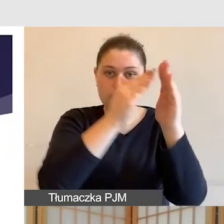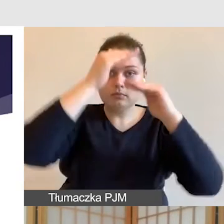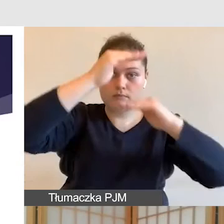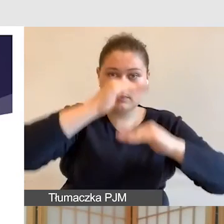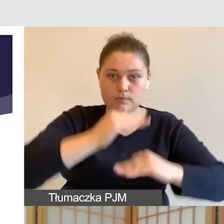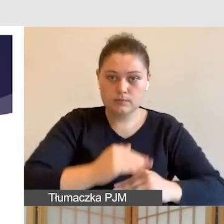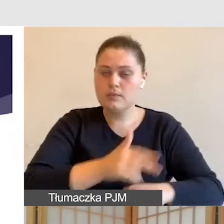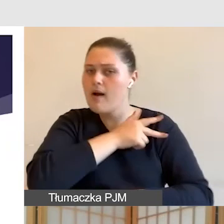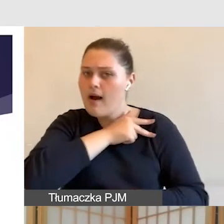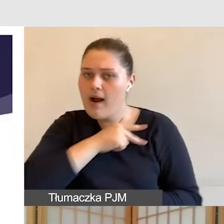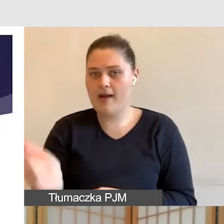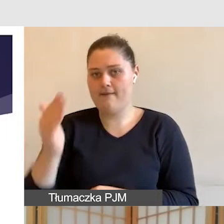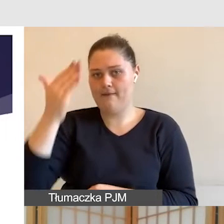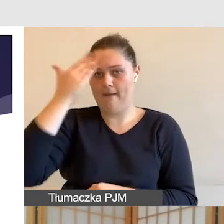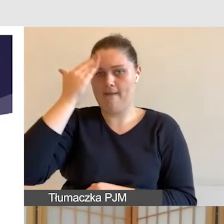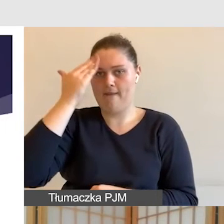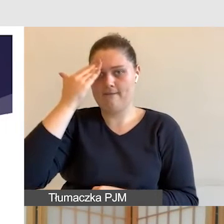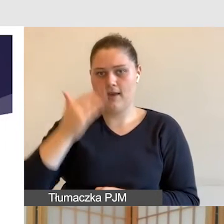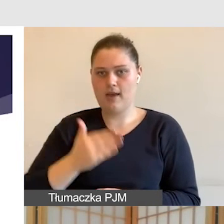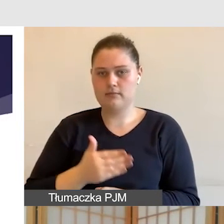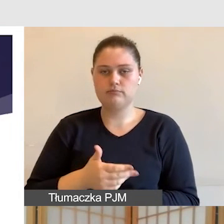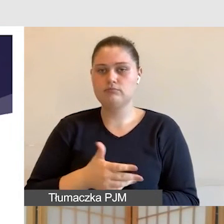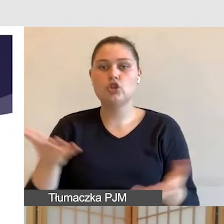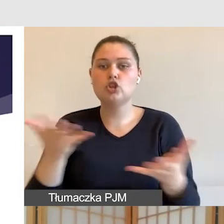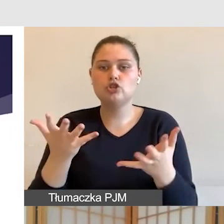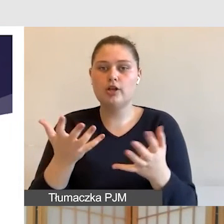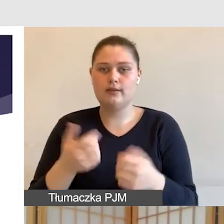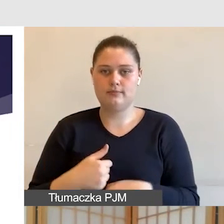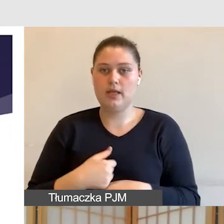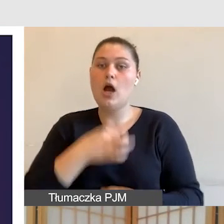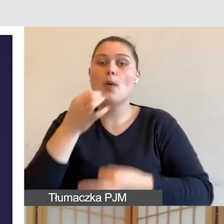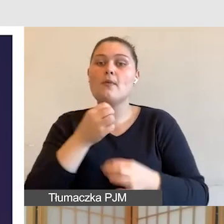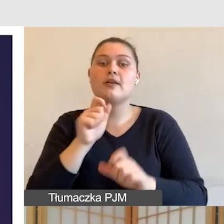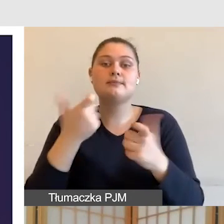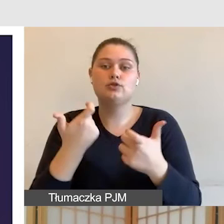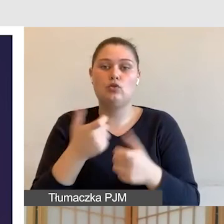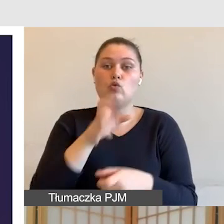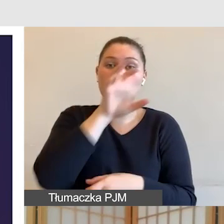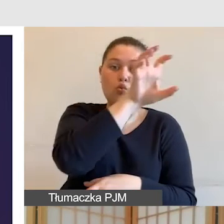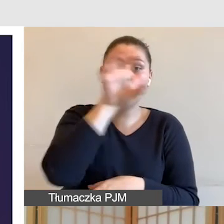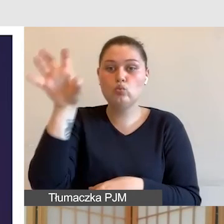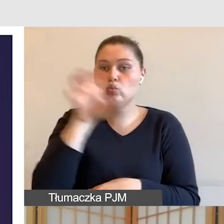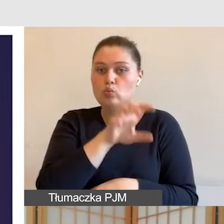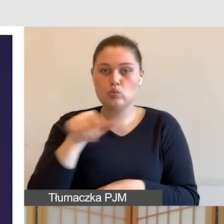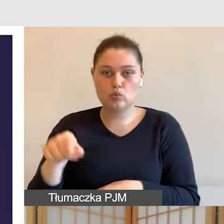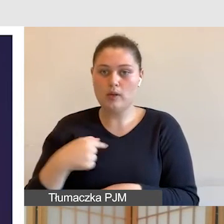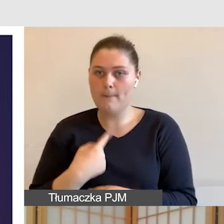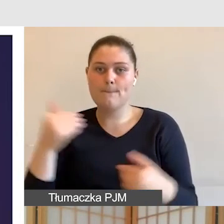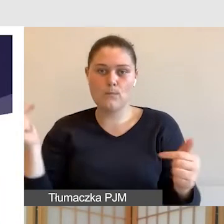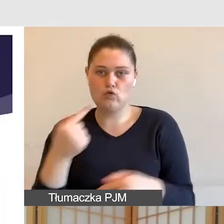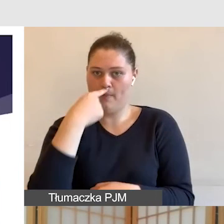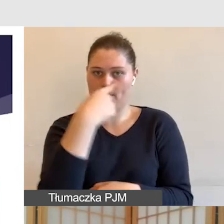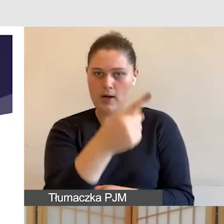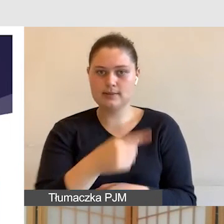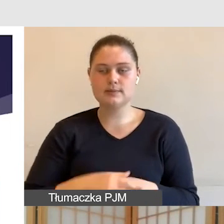siedzi nawet dalej, czy miał kłopoty ze wzrokiem, wiedział, o czym my mówimy. Dlatego tutaj, jeżeli chodzi o jakość